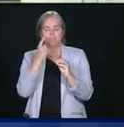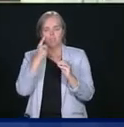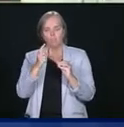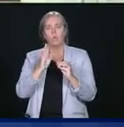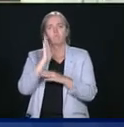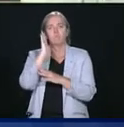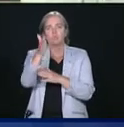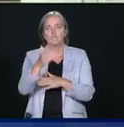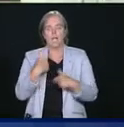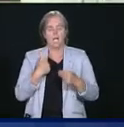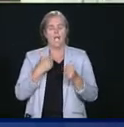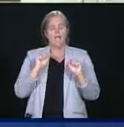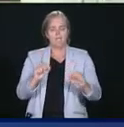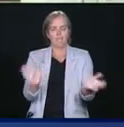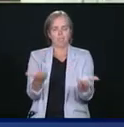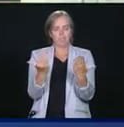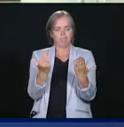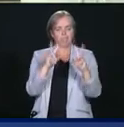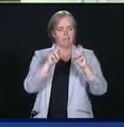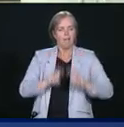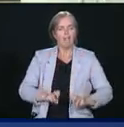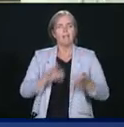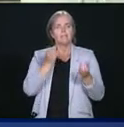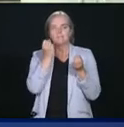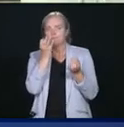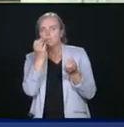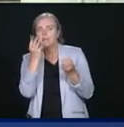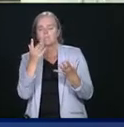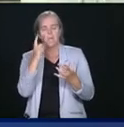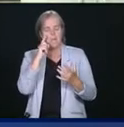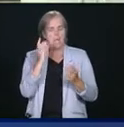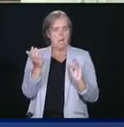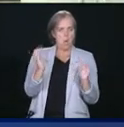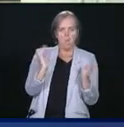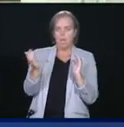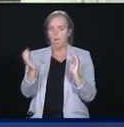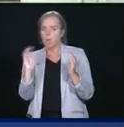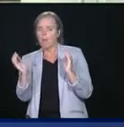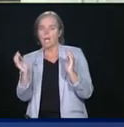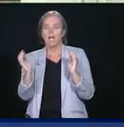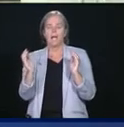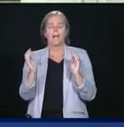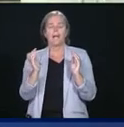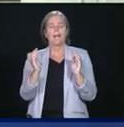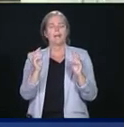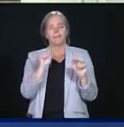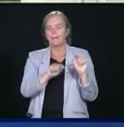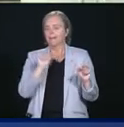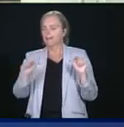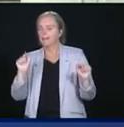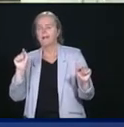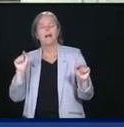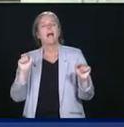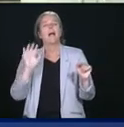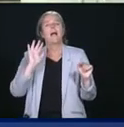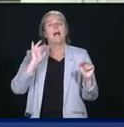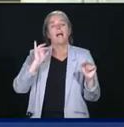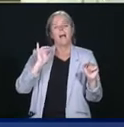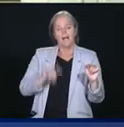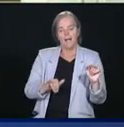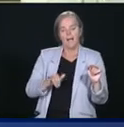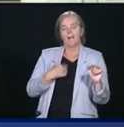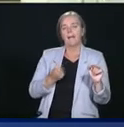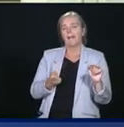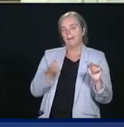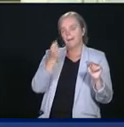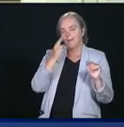de voir comment on peut faire des comparaisons entre les différentes juridictions pour avoir un meilleur portrait de la situation actuelle. Ce sont des choses